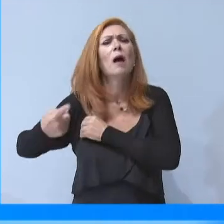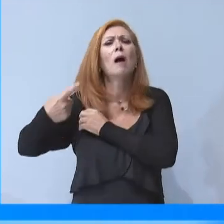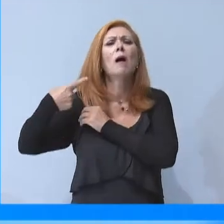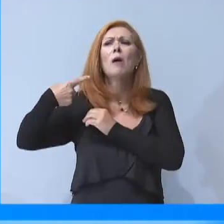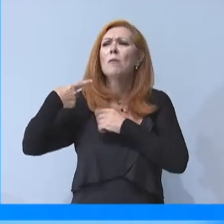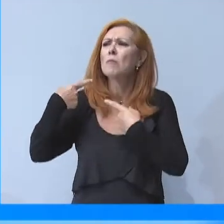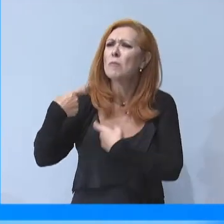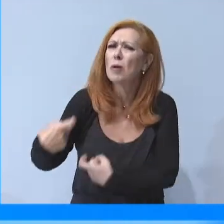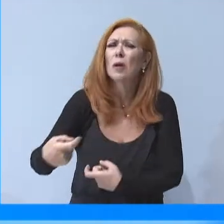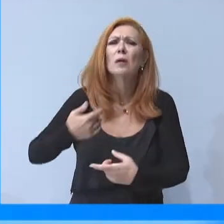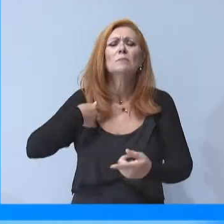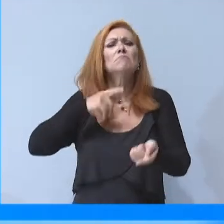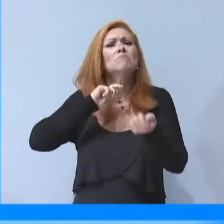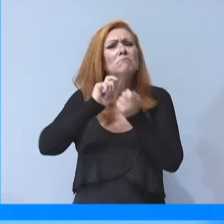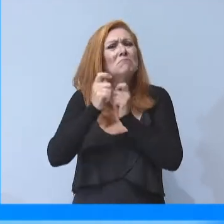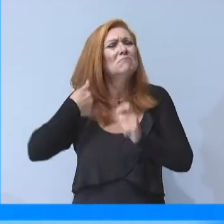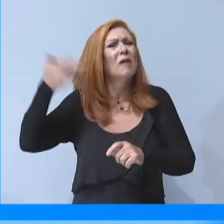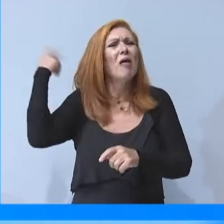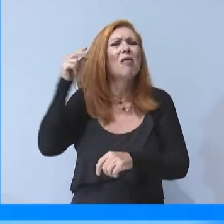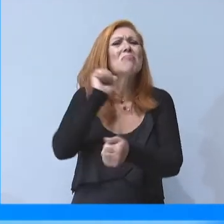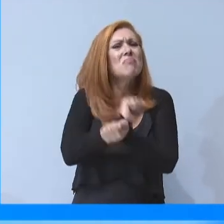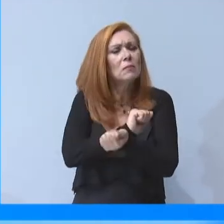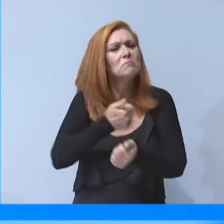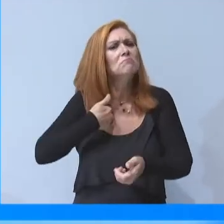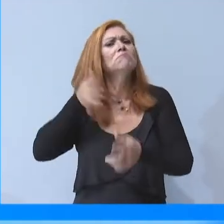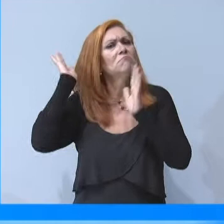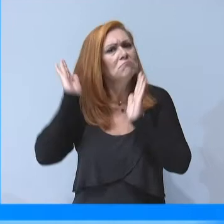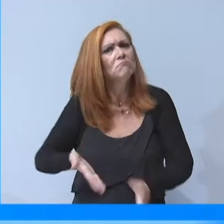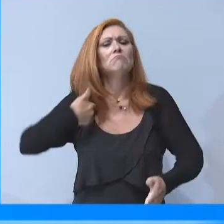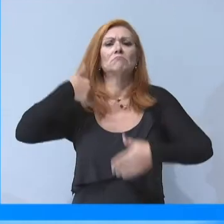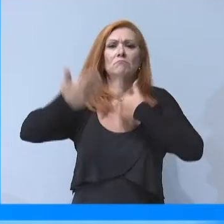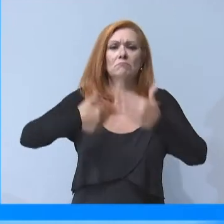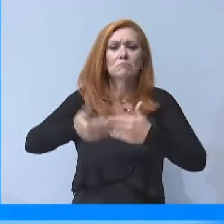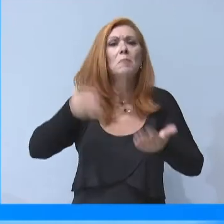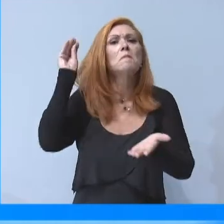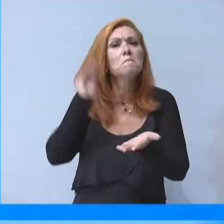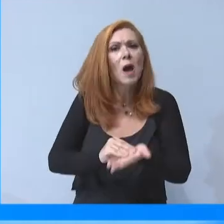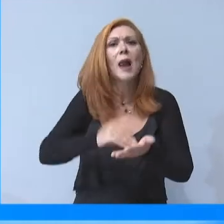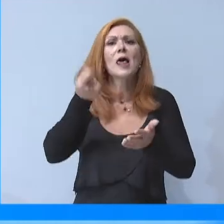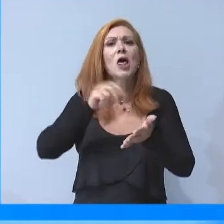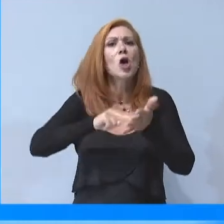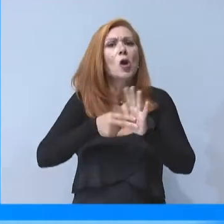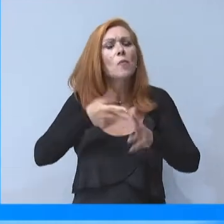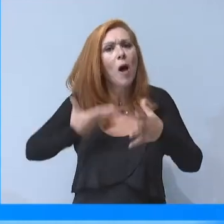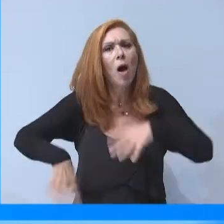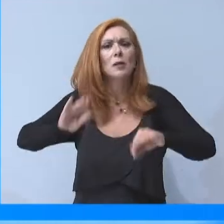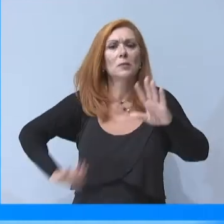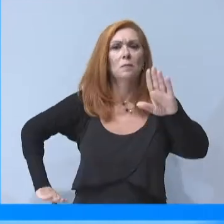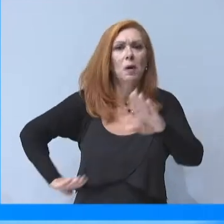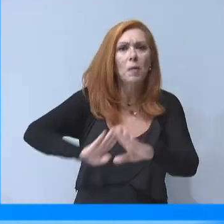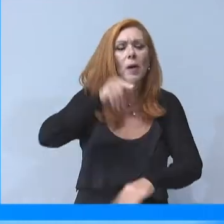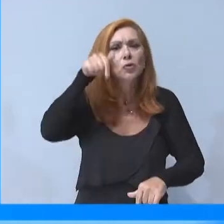τις μεταρρυθμίσεις για τις οποίες δεσμευτήκαμε. Πετύχαμε έγκαιρα την επανεκκίνηση της οικονομίας και είμαστε τώρα στη φάση της